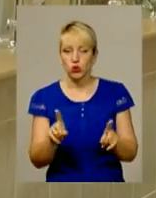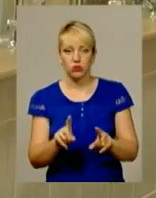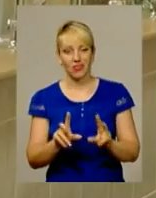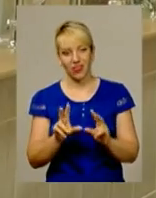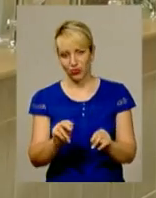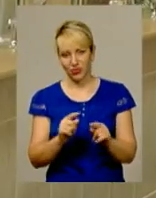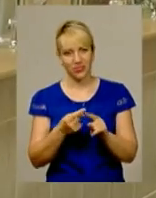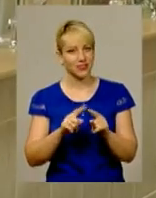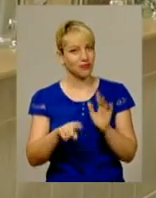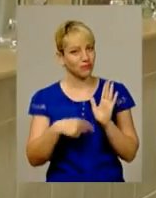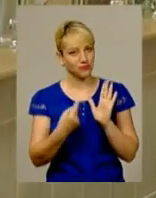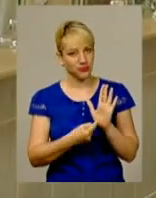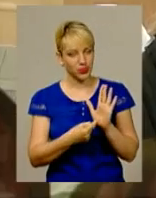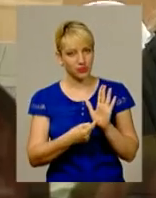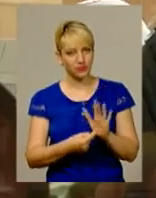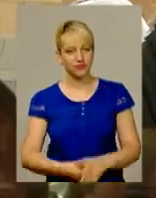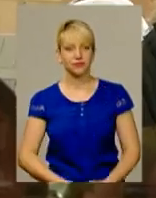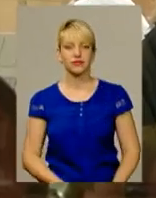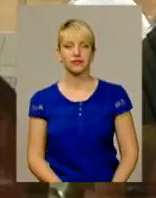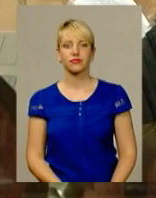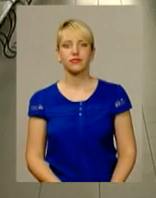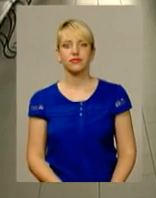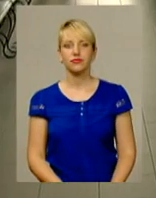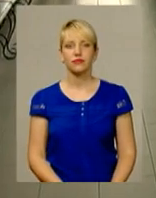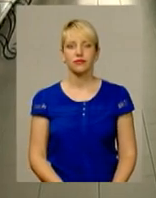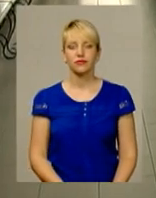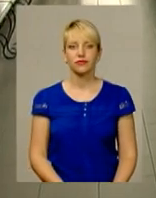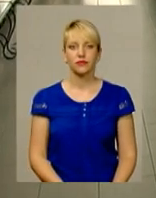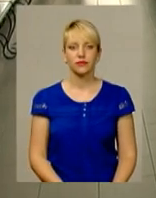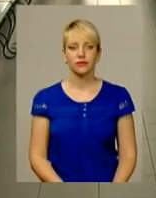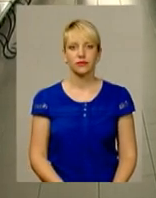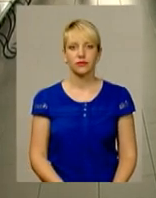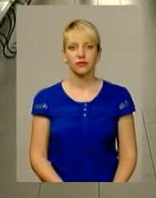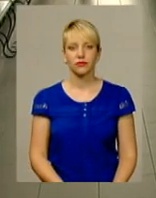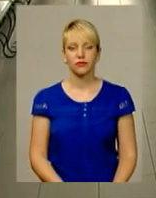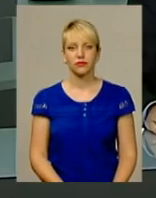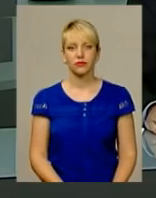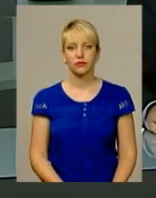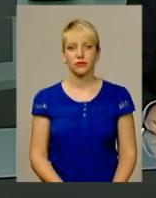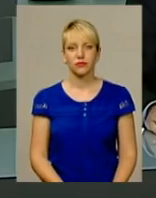Питання швидше риторичне. Світлана Русіна, Олександр Горішевський. Для інформаційного випуску.